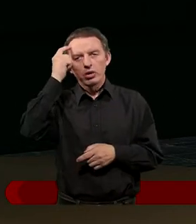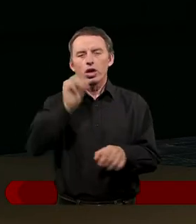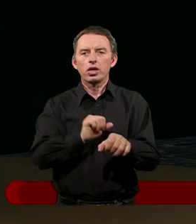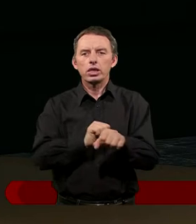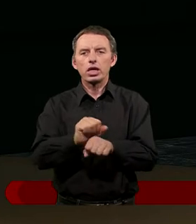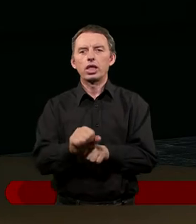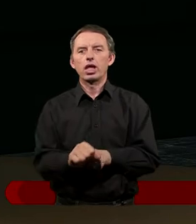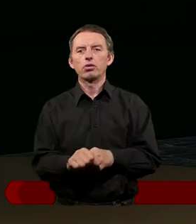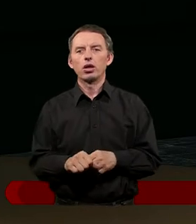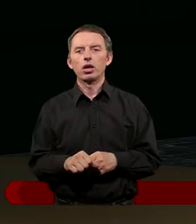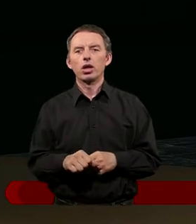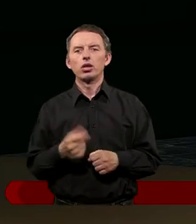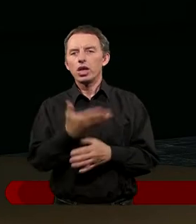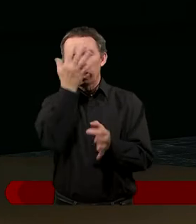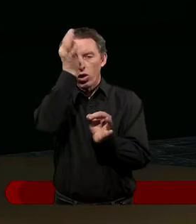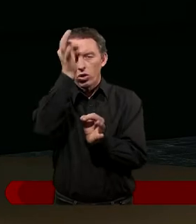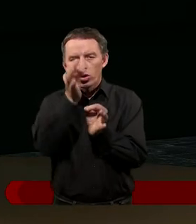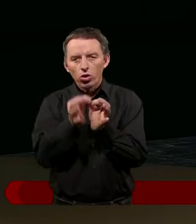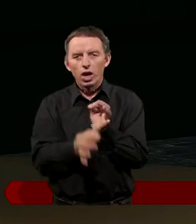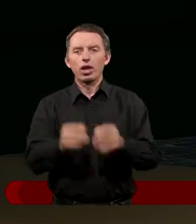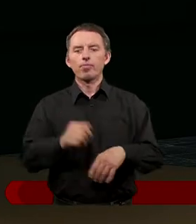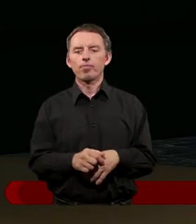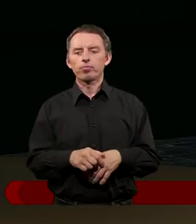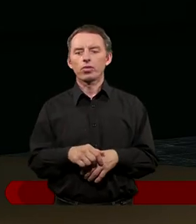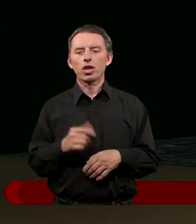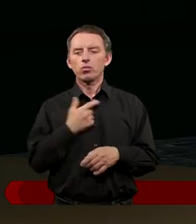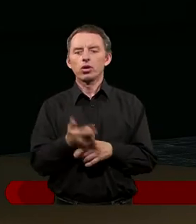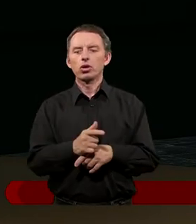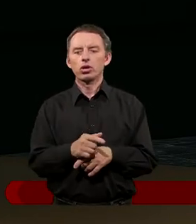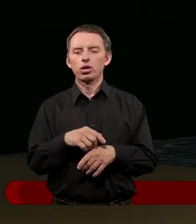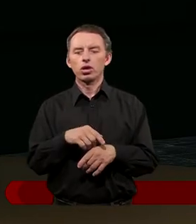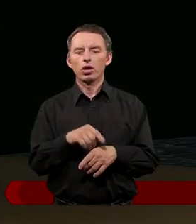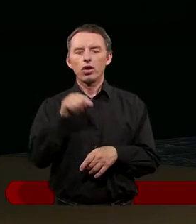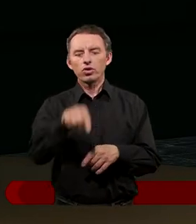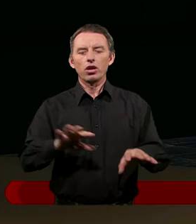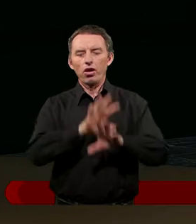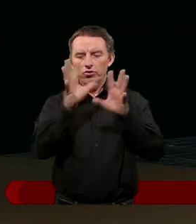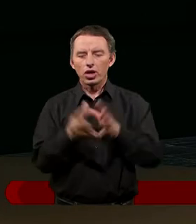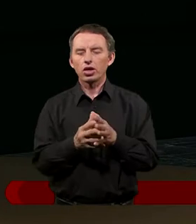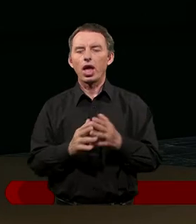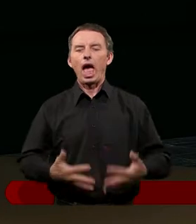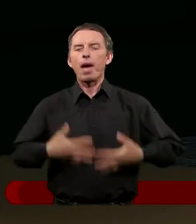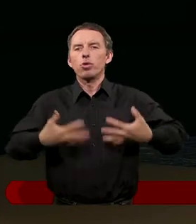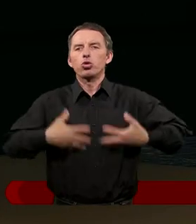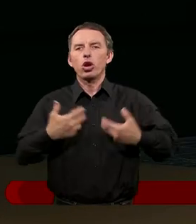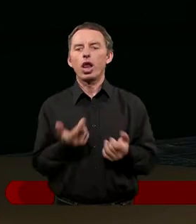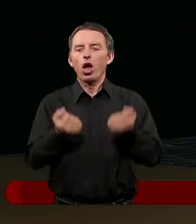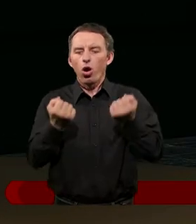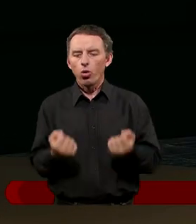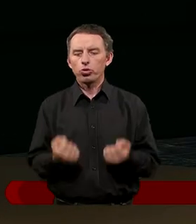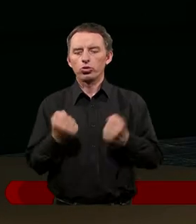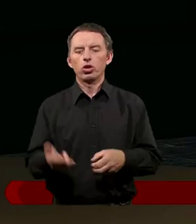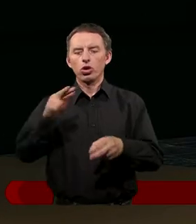źli, może niedoskonali, coś nam nie idzie, więc zdecydowanie to, plus wszelkie emocjonalne obciążenia, które często